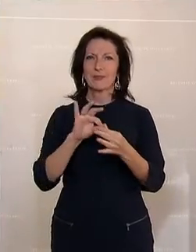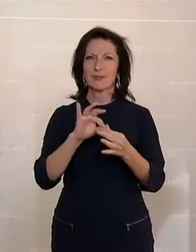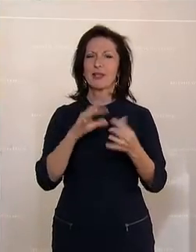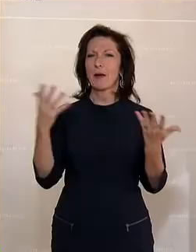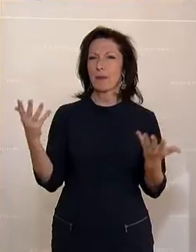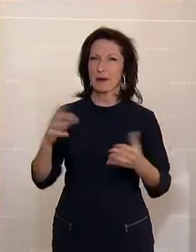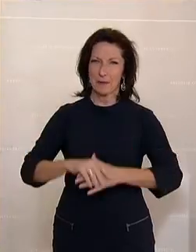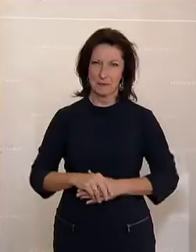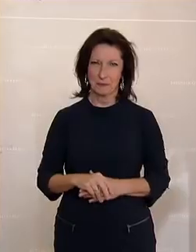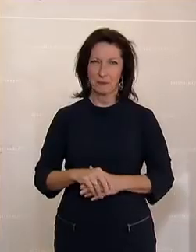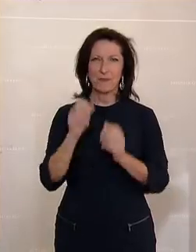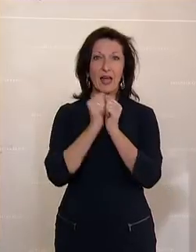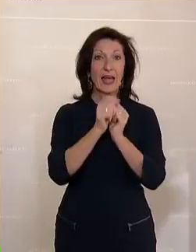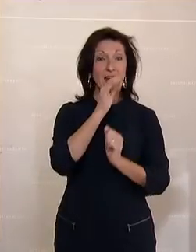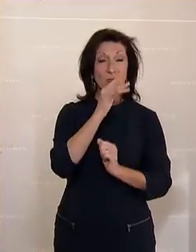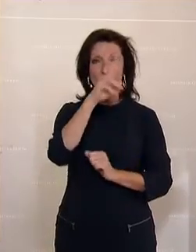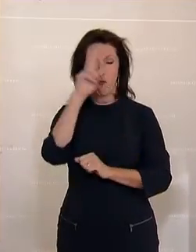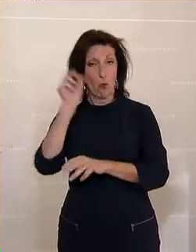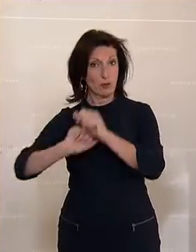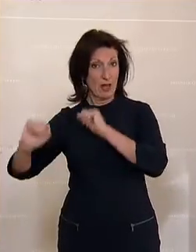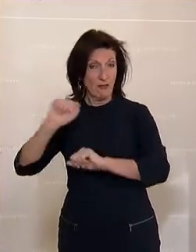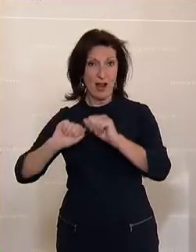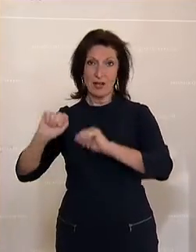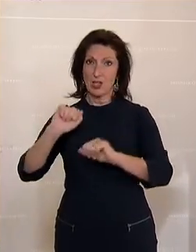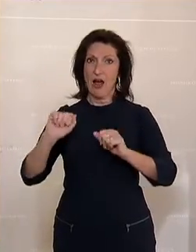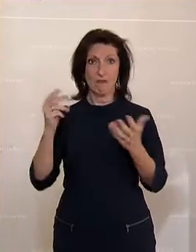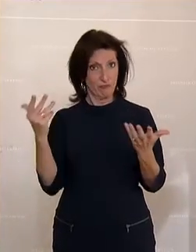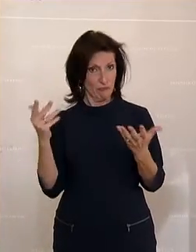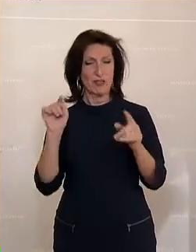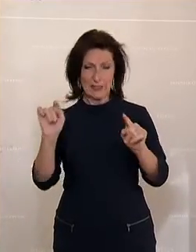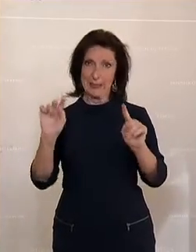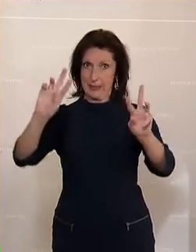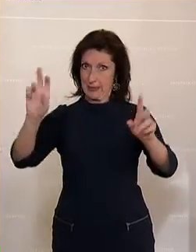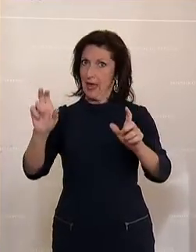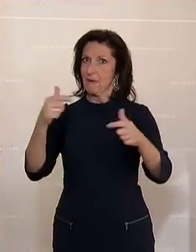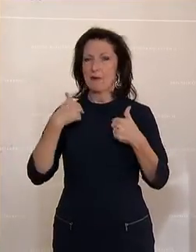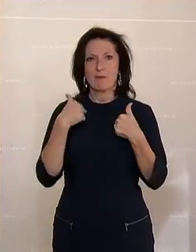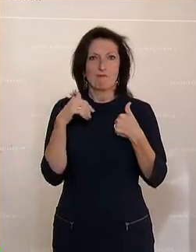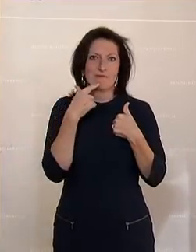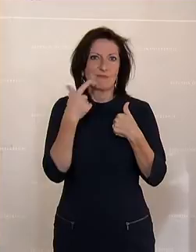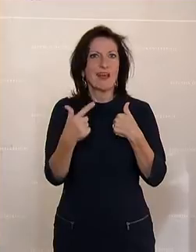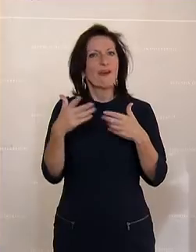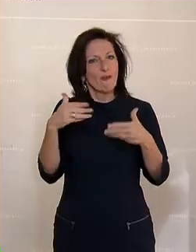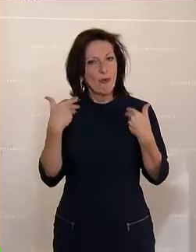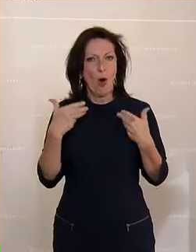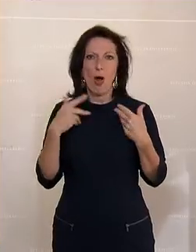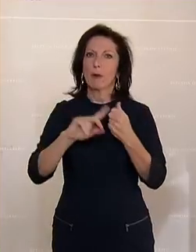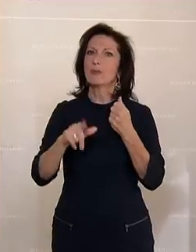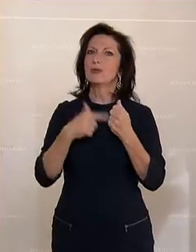Bezüglich Rechnung von Volksanwaltschaft freut es mich zum einen einmal, dass wir es geschafft haben, auch für das Budget 2022,